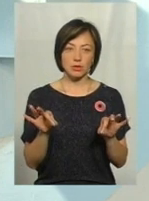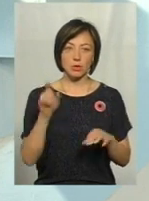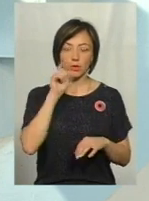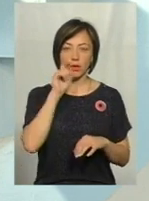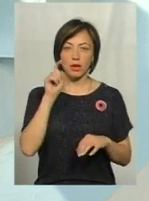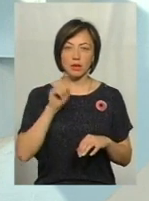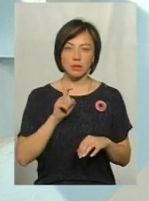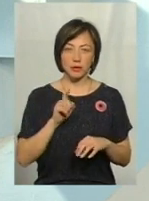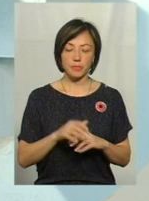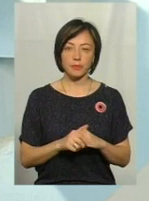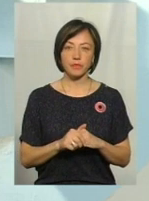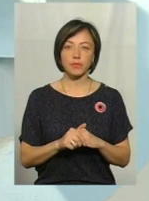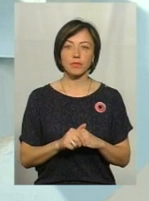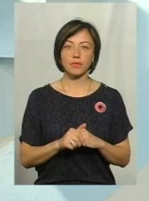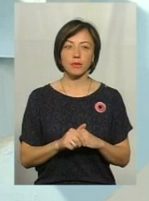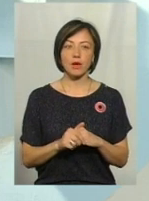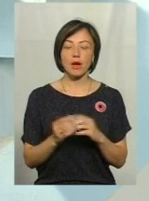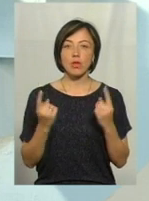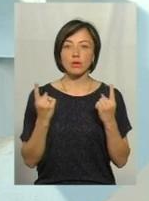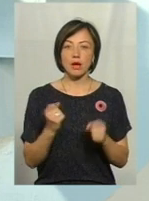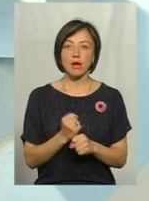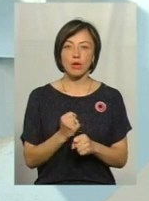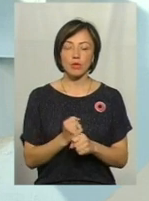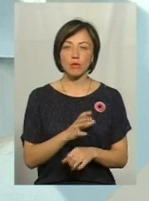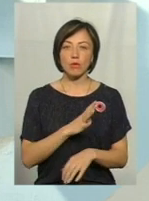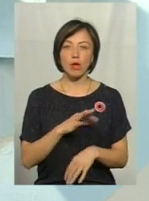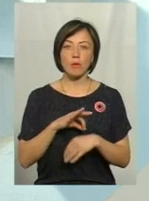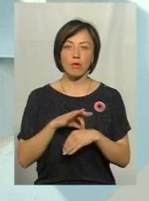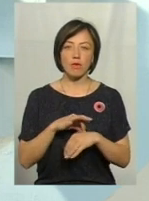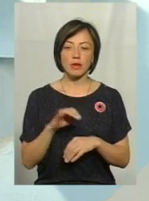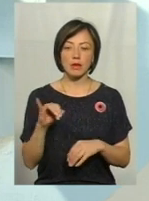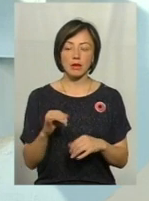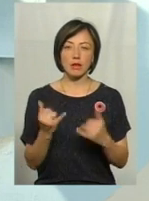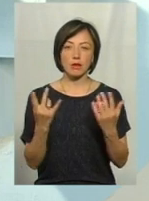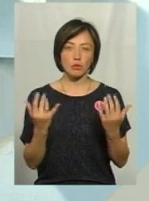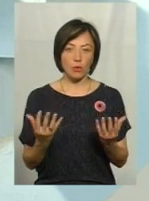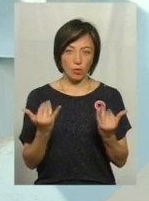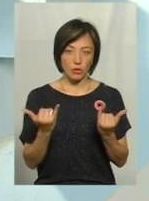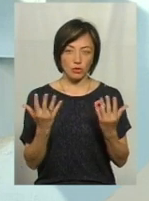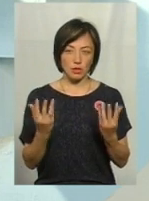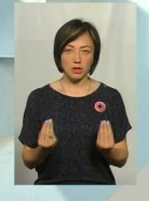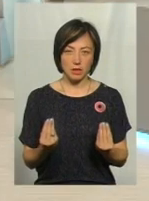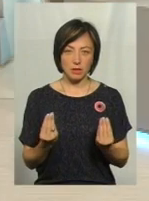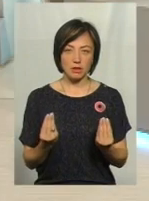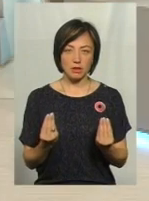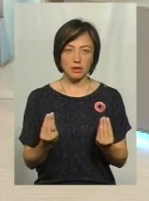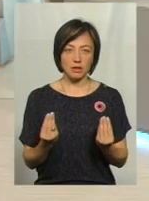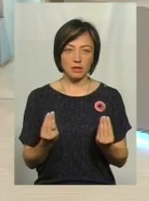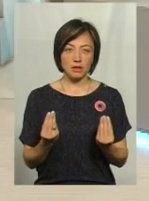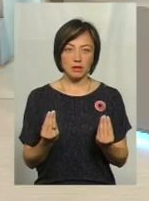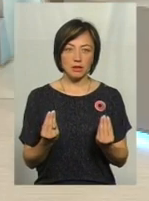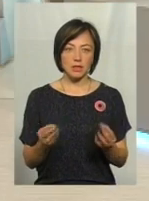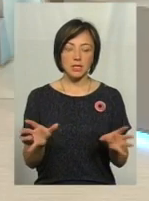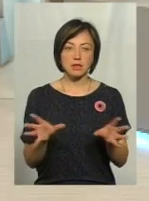озброєння. Тобто колосальна робота була проведена, і на сьогоднішній ми виготовляємо його спільно з